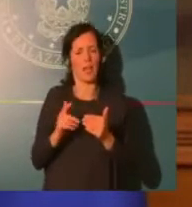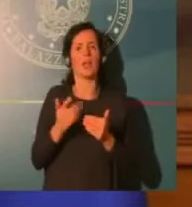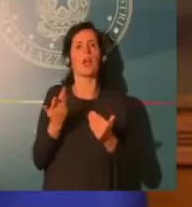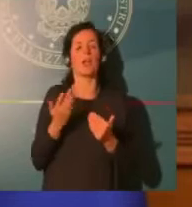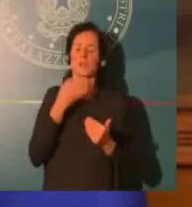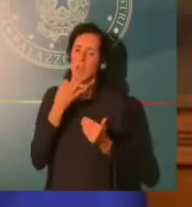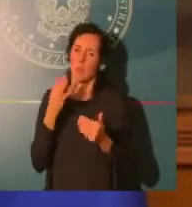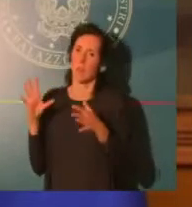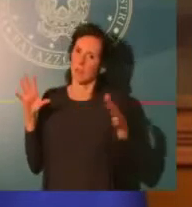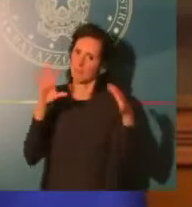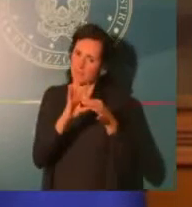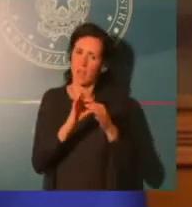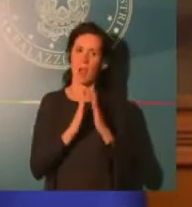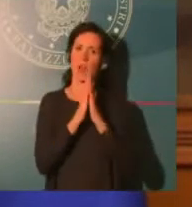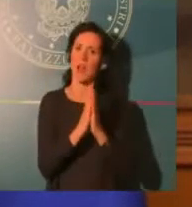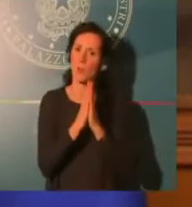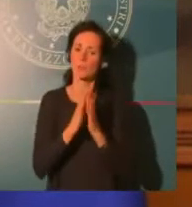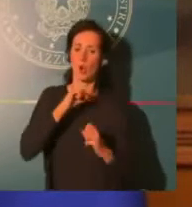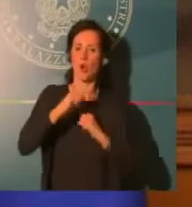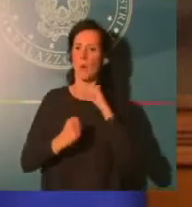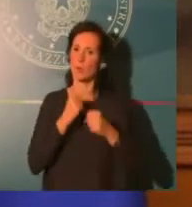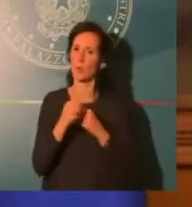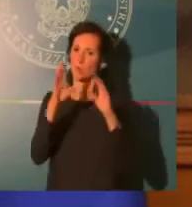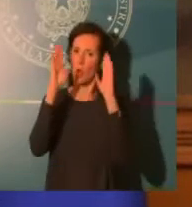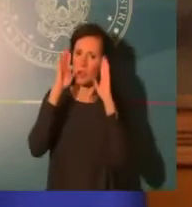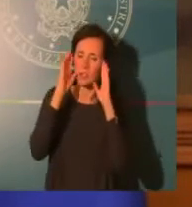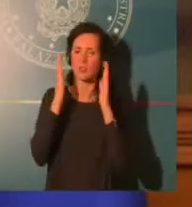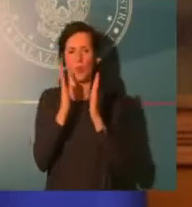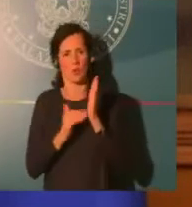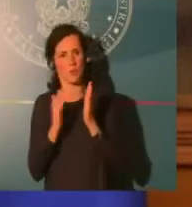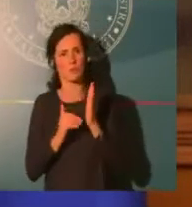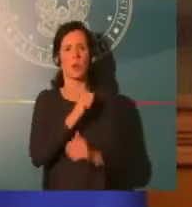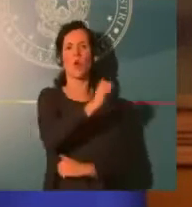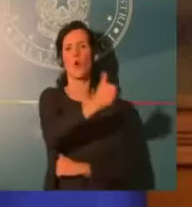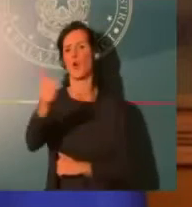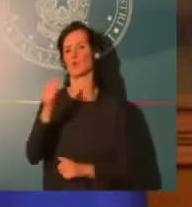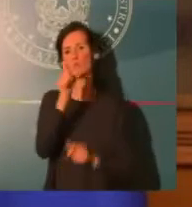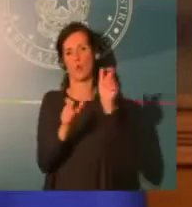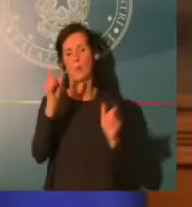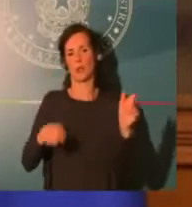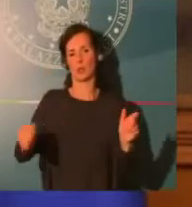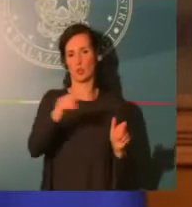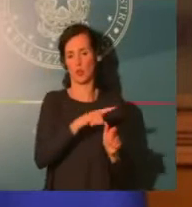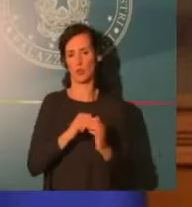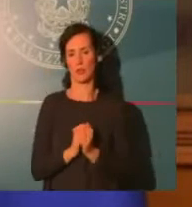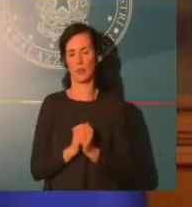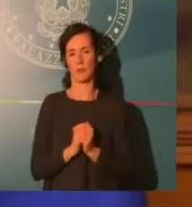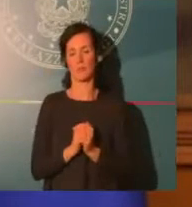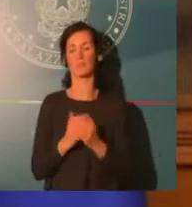nella consapevolezza che avrebbero avuto un impatto negativo, ecco qui il decreto Ristori. Mi permetto di dire